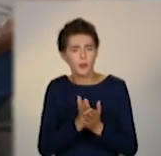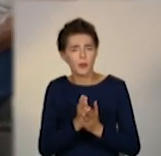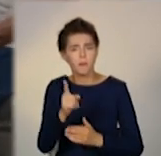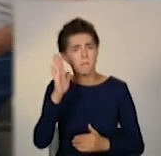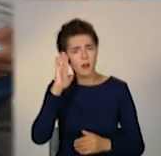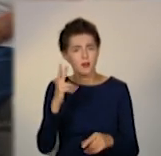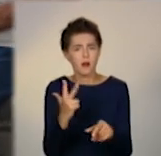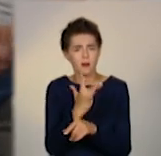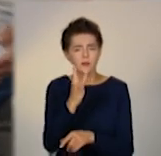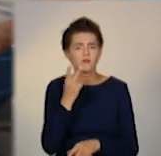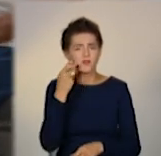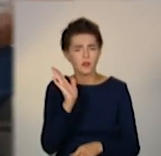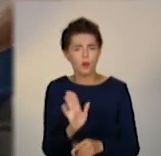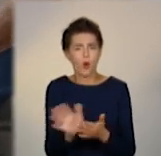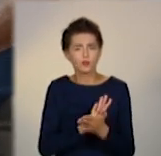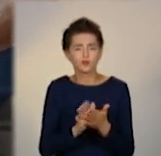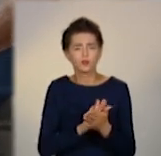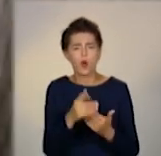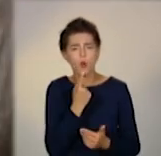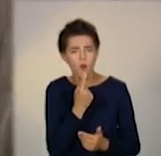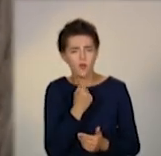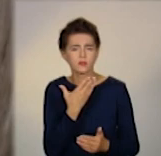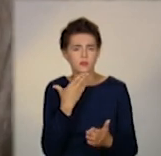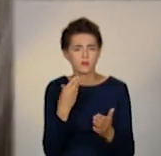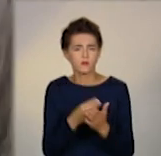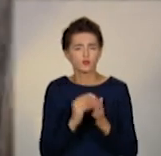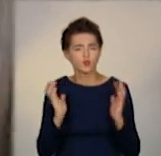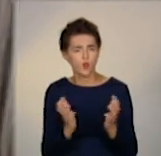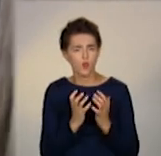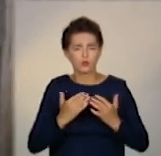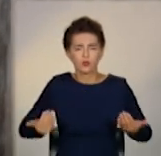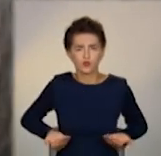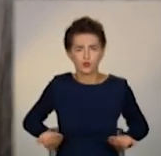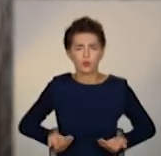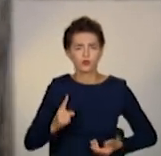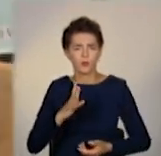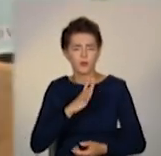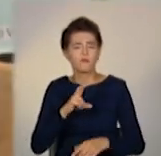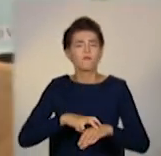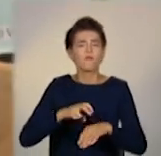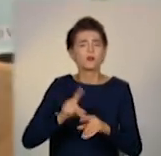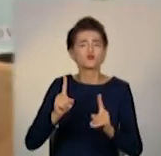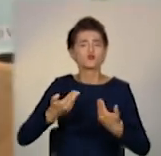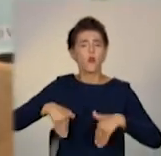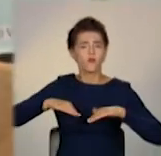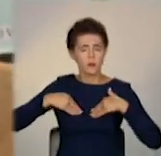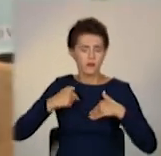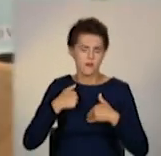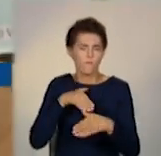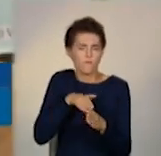тиждень проходить очищення крові. Заради власного життя робить усе, що призначить лікар. У нас дуже